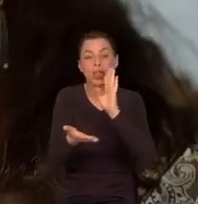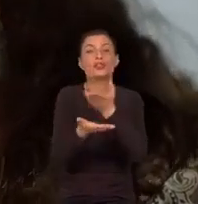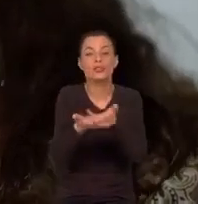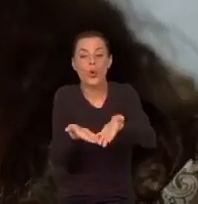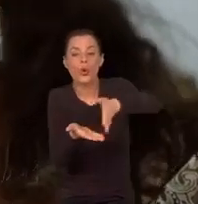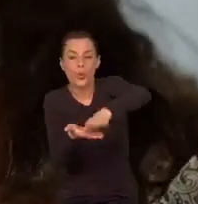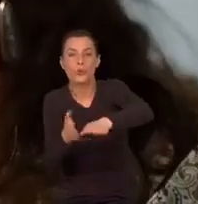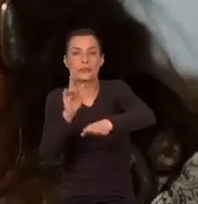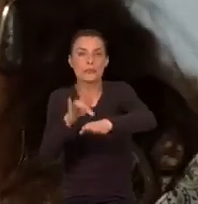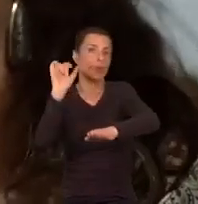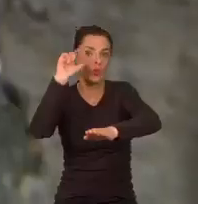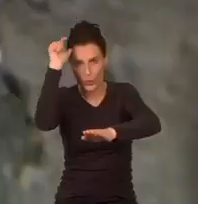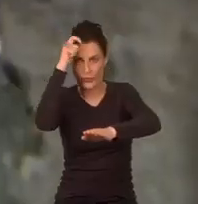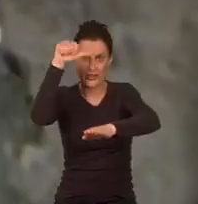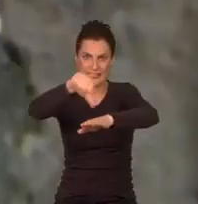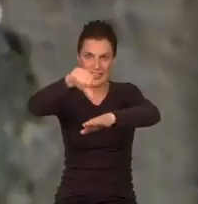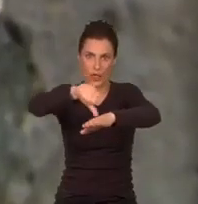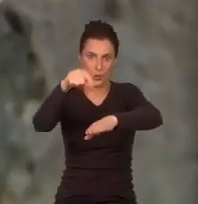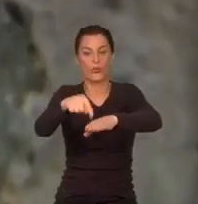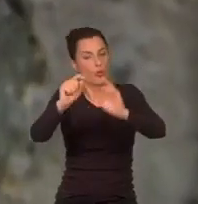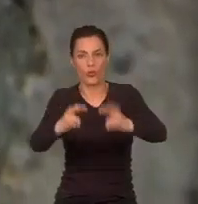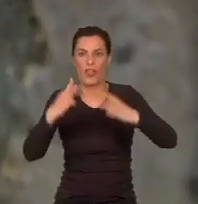i stał się centralnym miejscem kościoła.